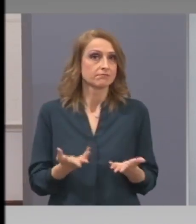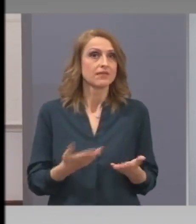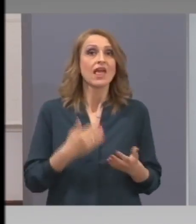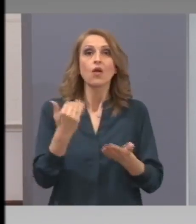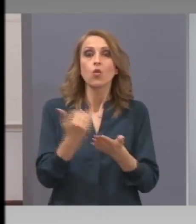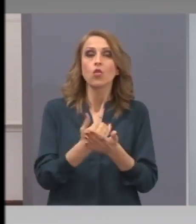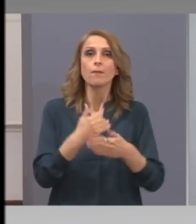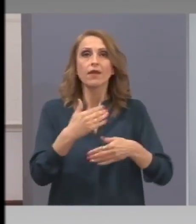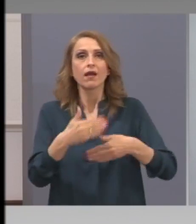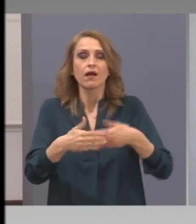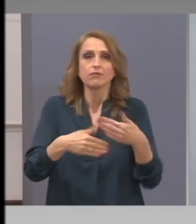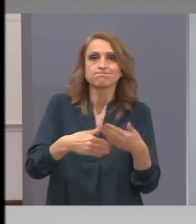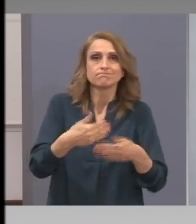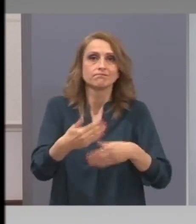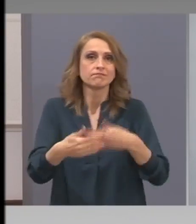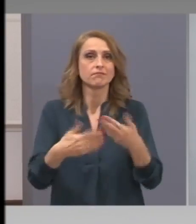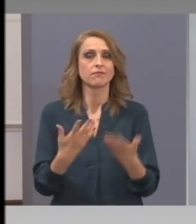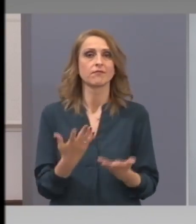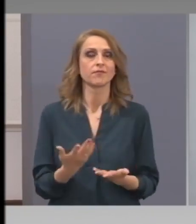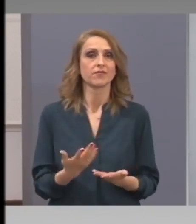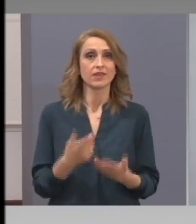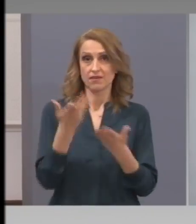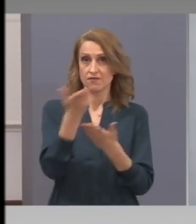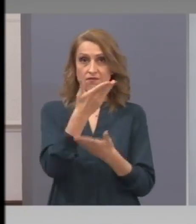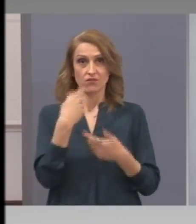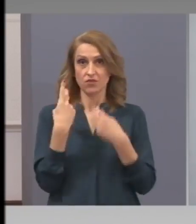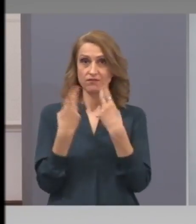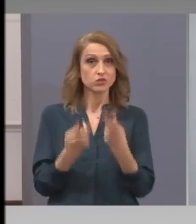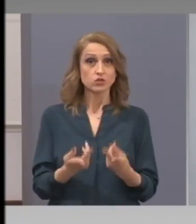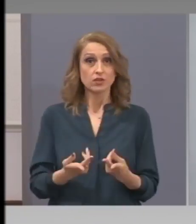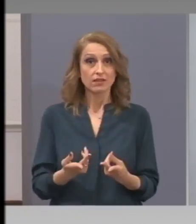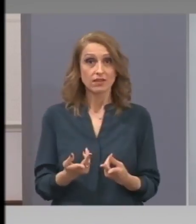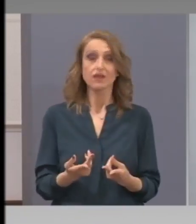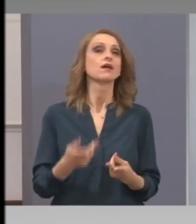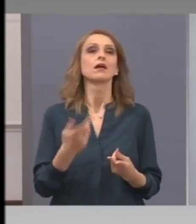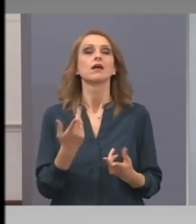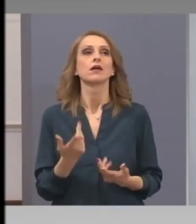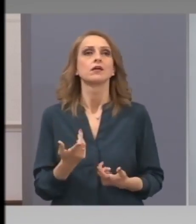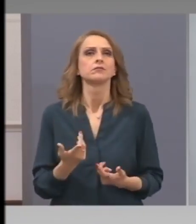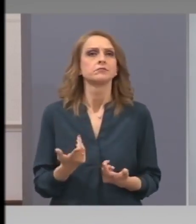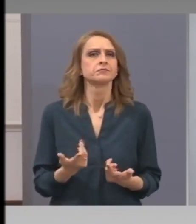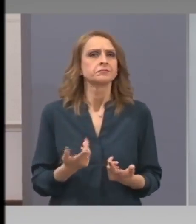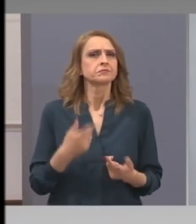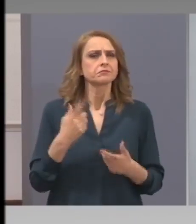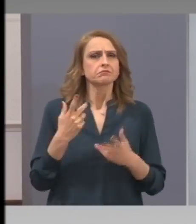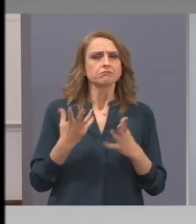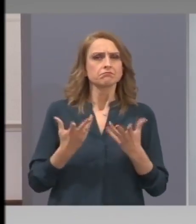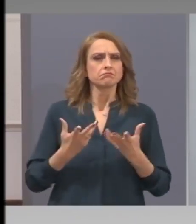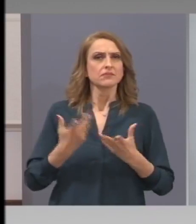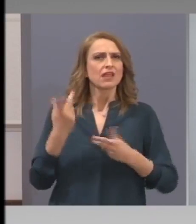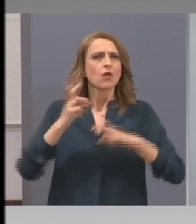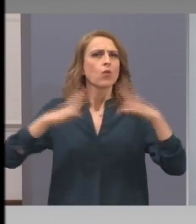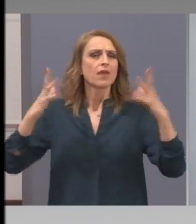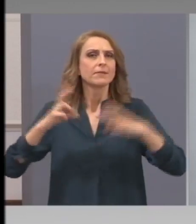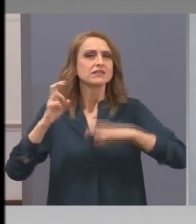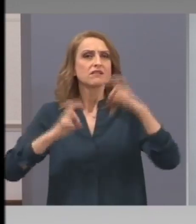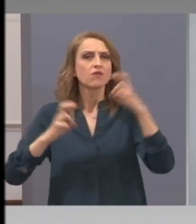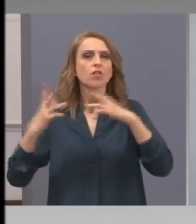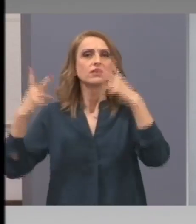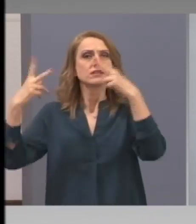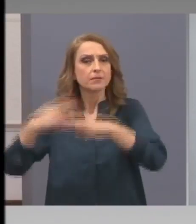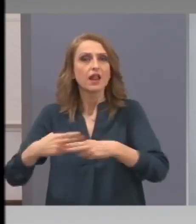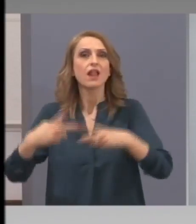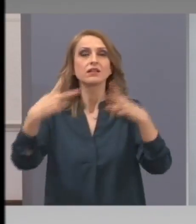економиката съществува. Вие виждате БМВ, какви заводи спряха, не работят.